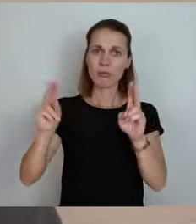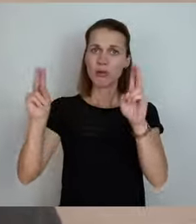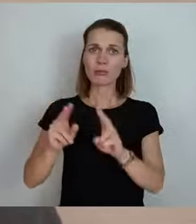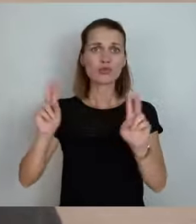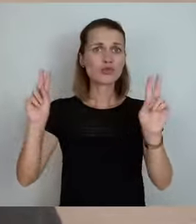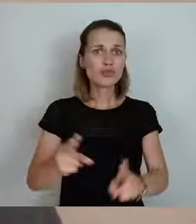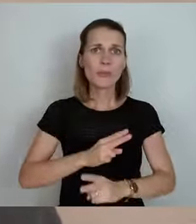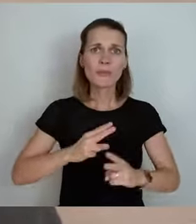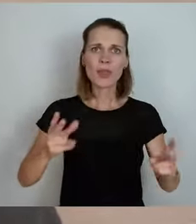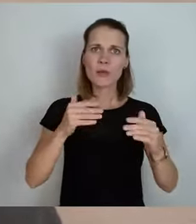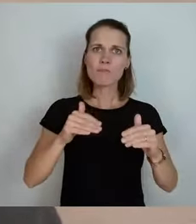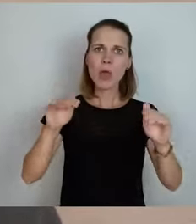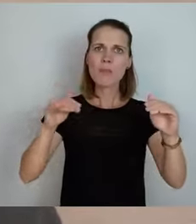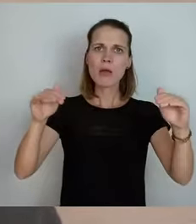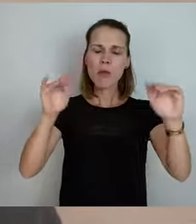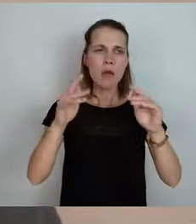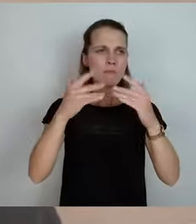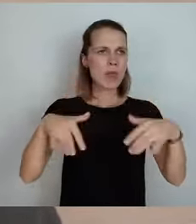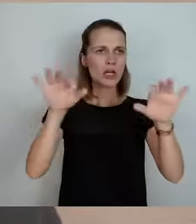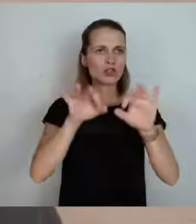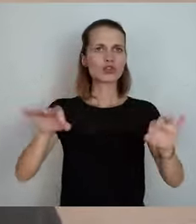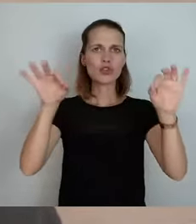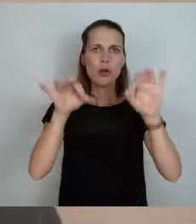jetzt an die alten Leute denke, bei uns im Ort,